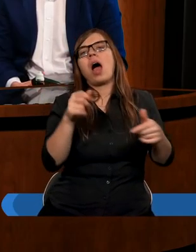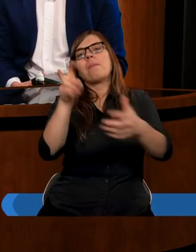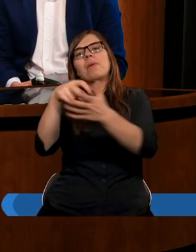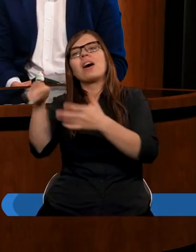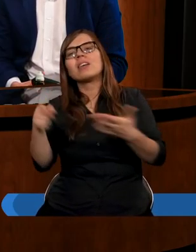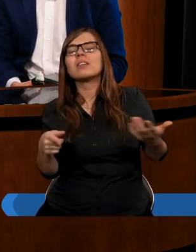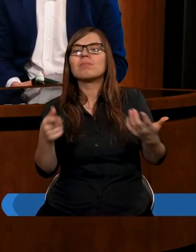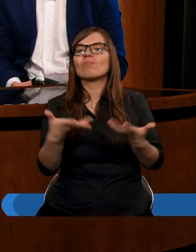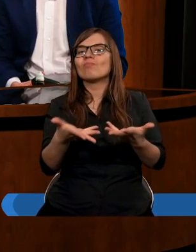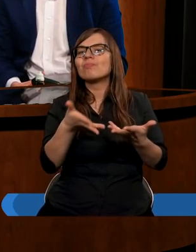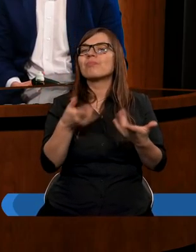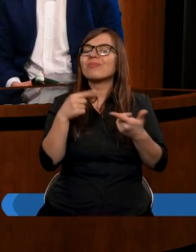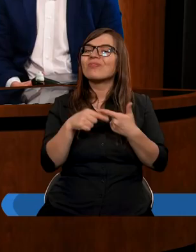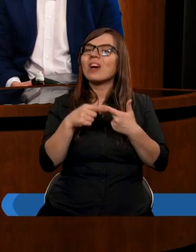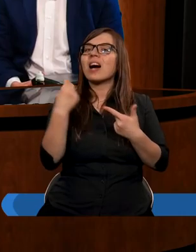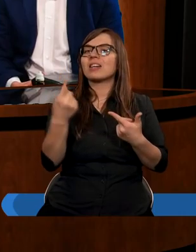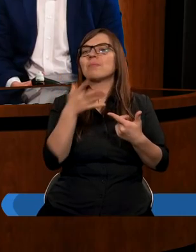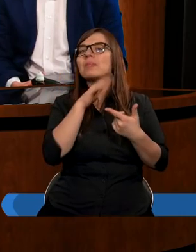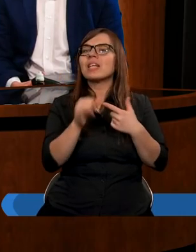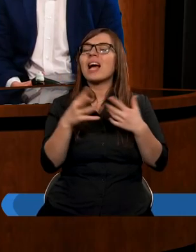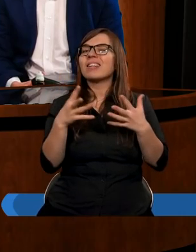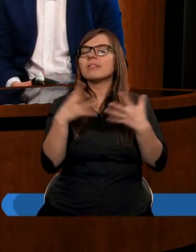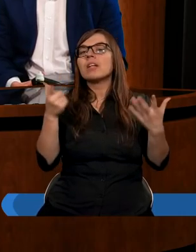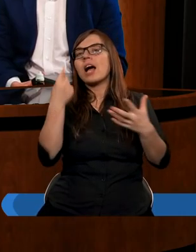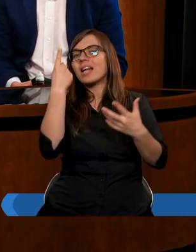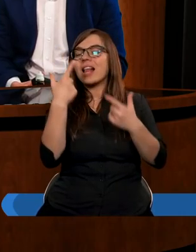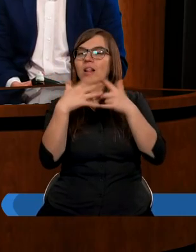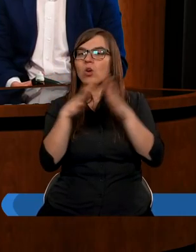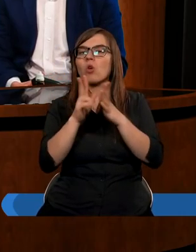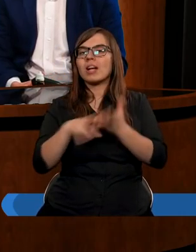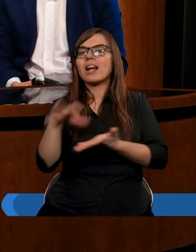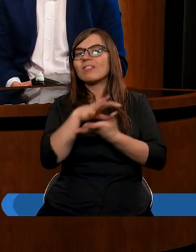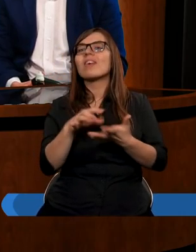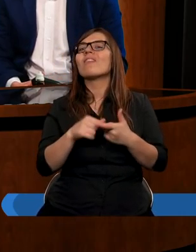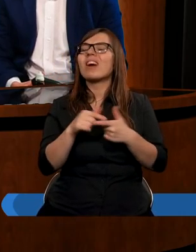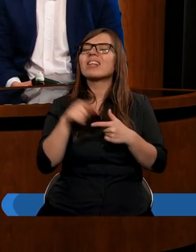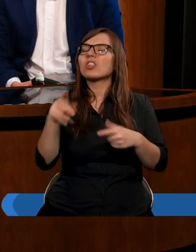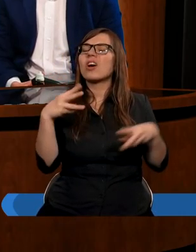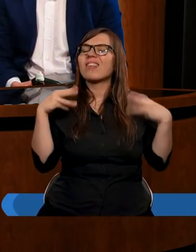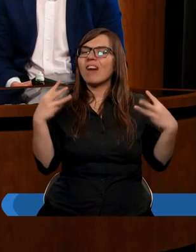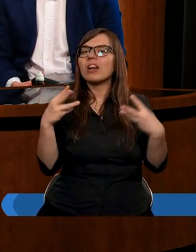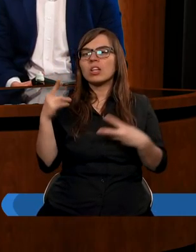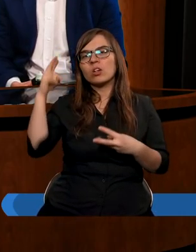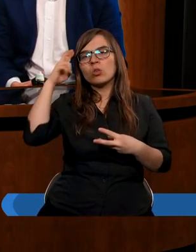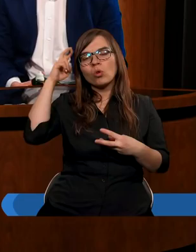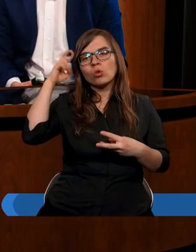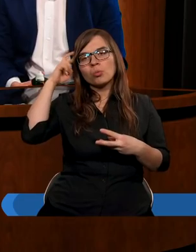Misja jest wielka. Jest jeden Kościół na świecie. I ważne jest to zrozumienie, że